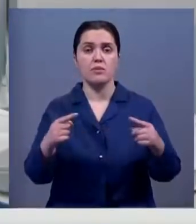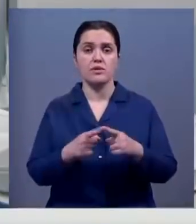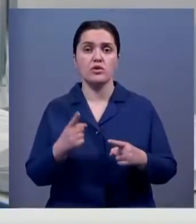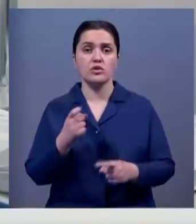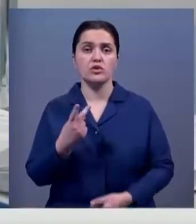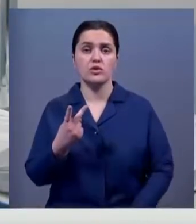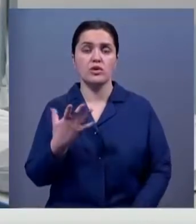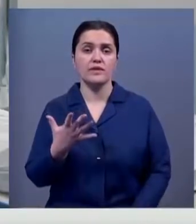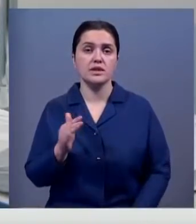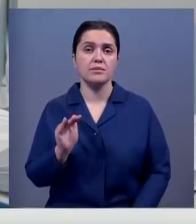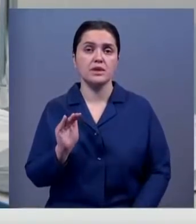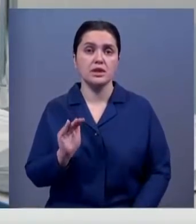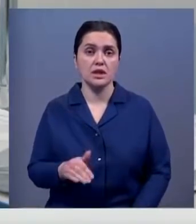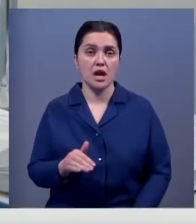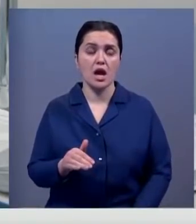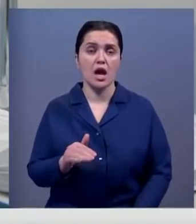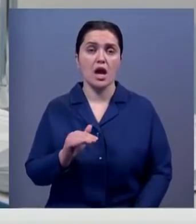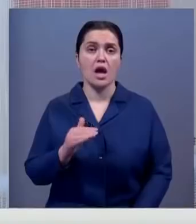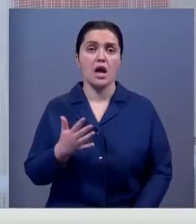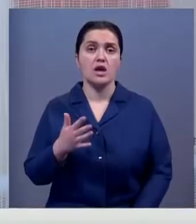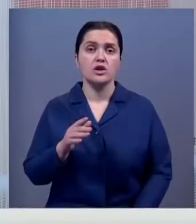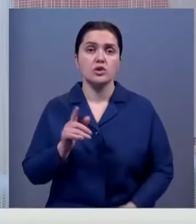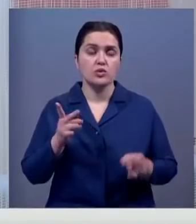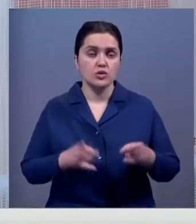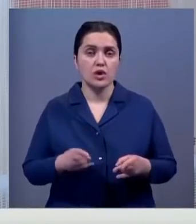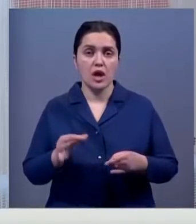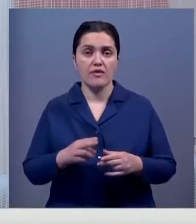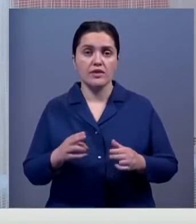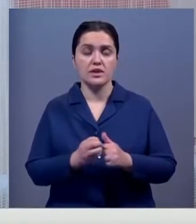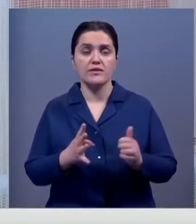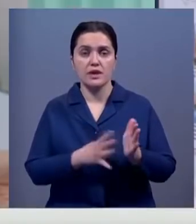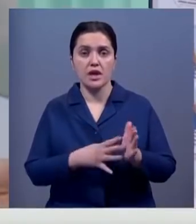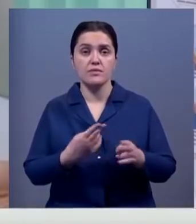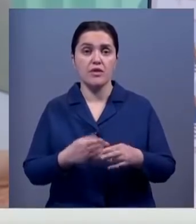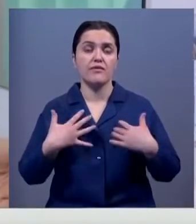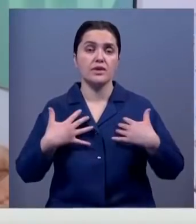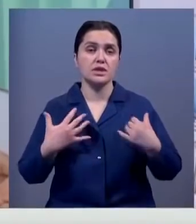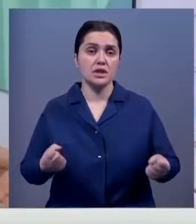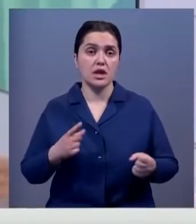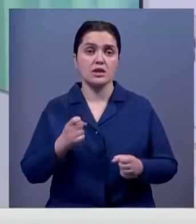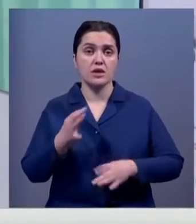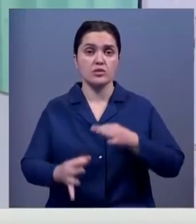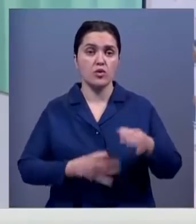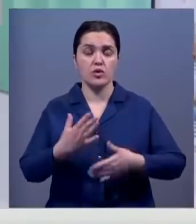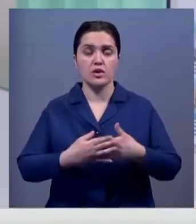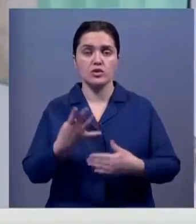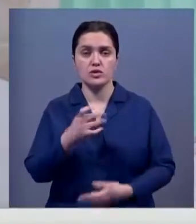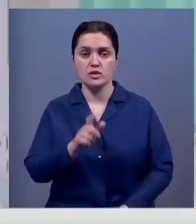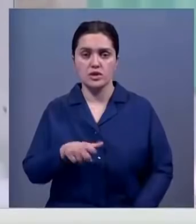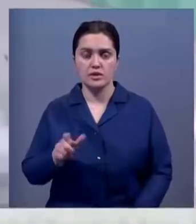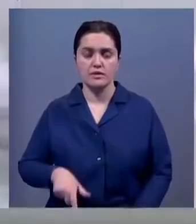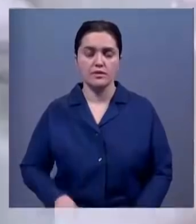стране подтверждено около 125 с половиной тысяч случаев ковид. Выздоровели за последние сутки около 400